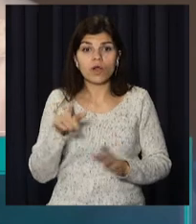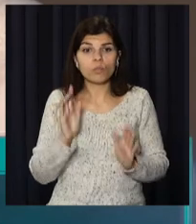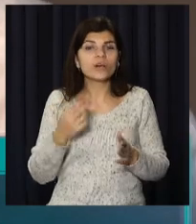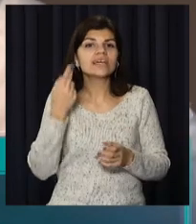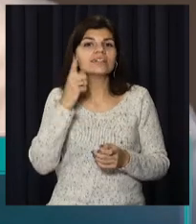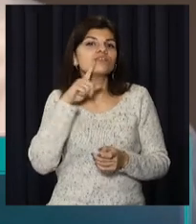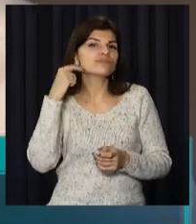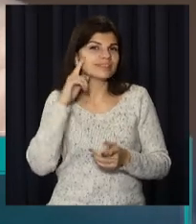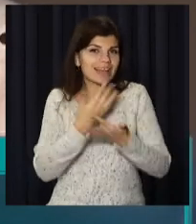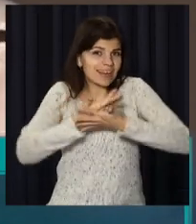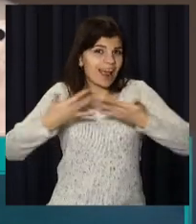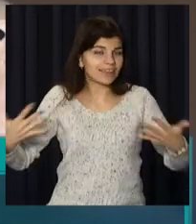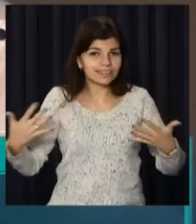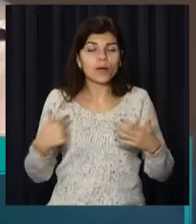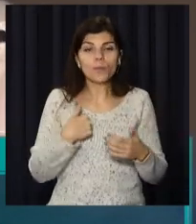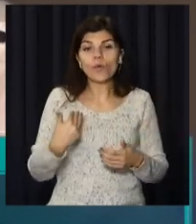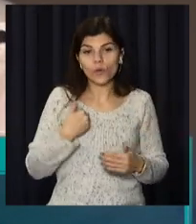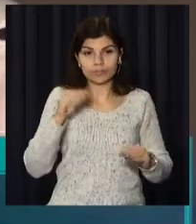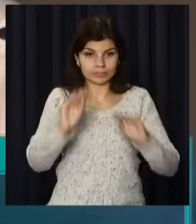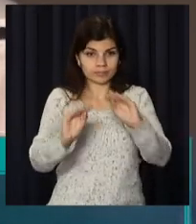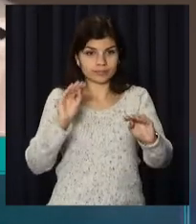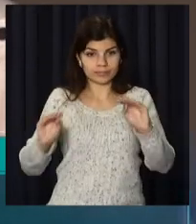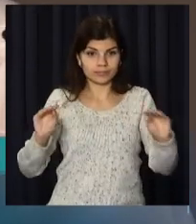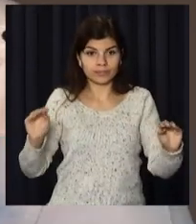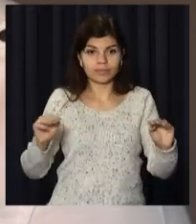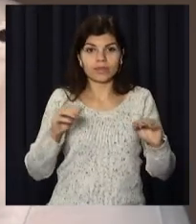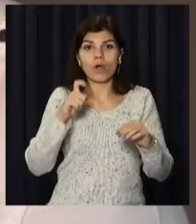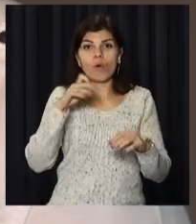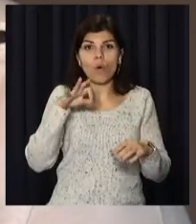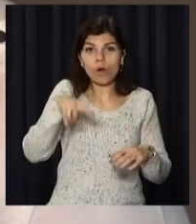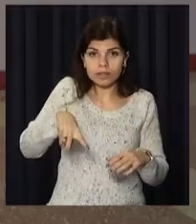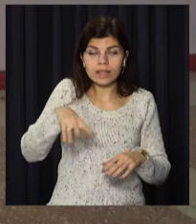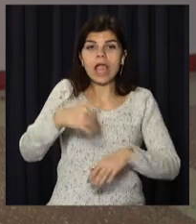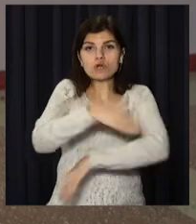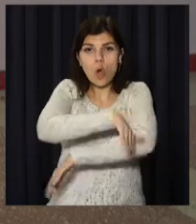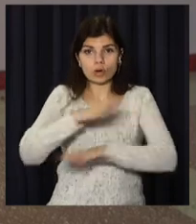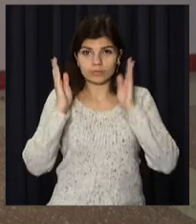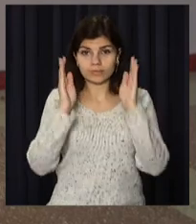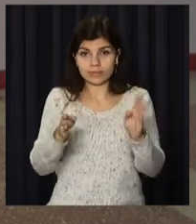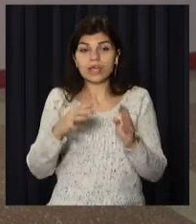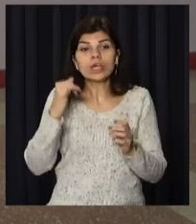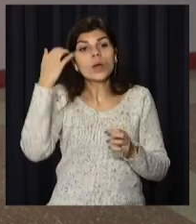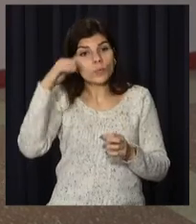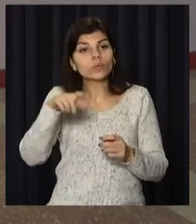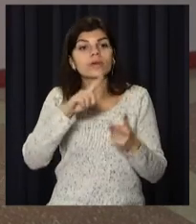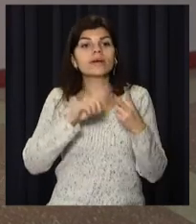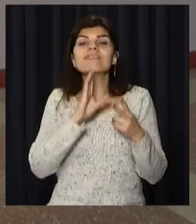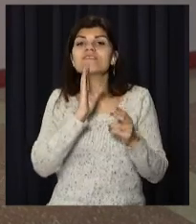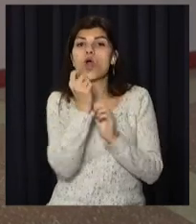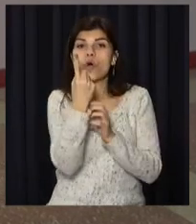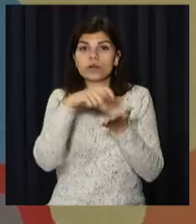різнокольорові. Ми їх хочемо розставити в холі та по коридорам. Переміг і проєкт 11